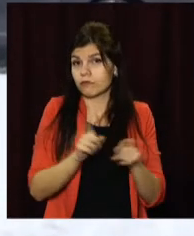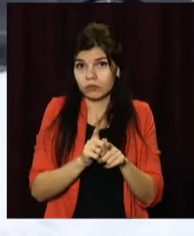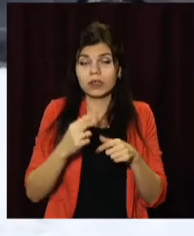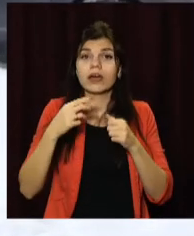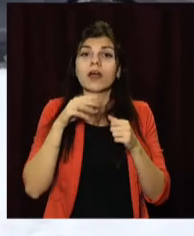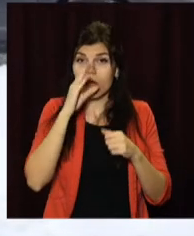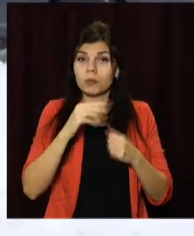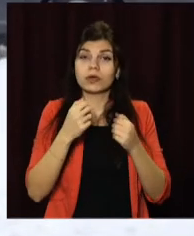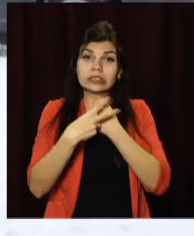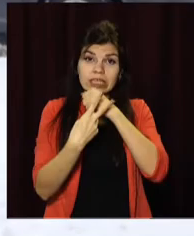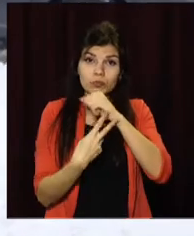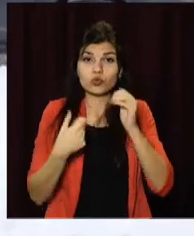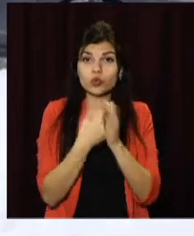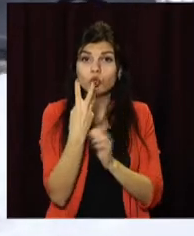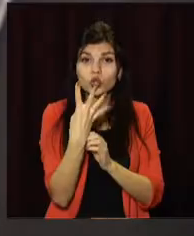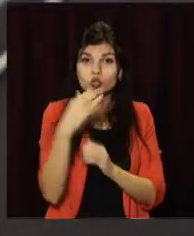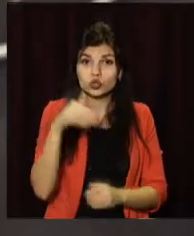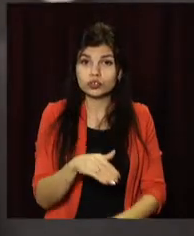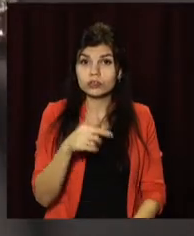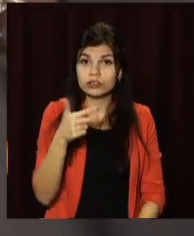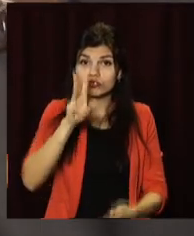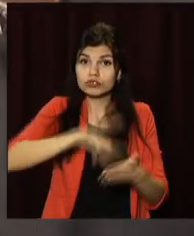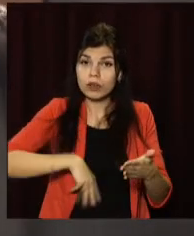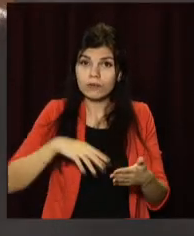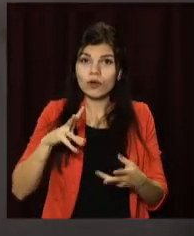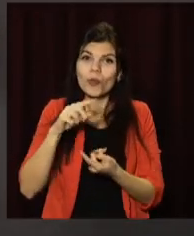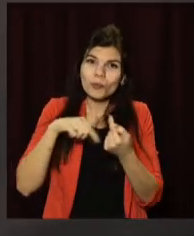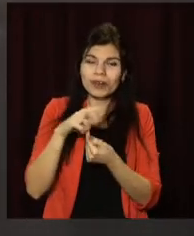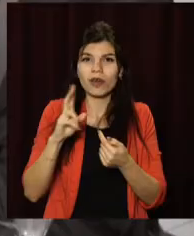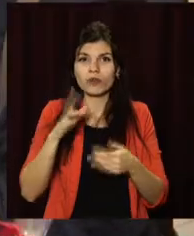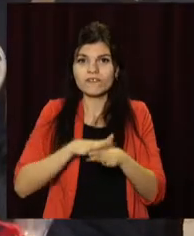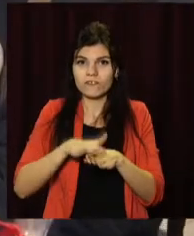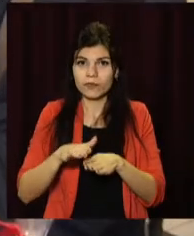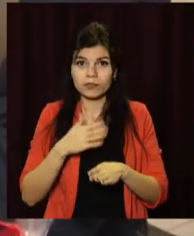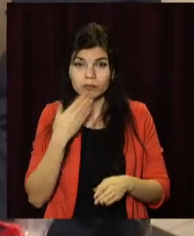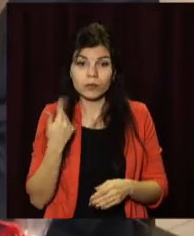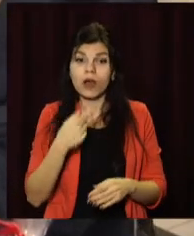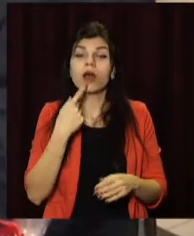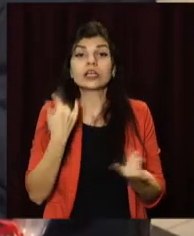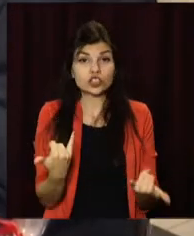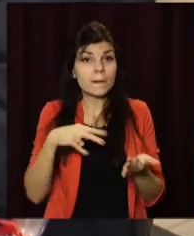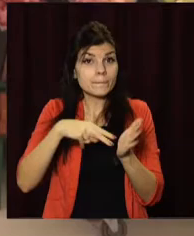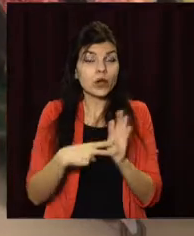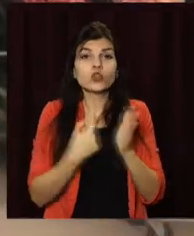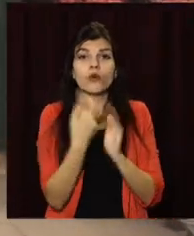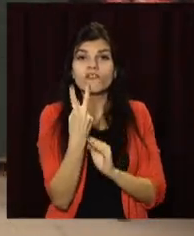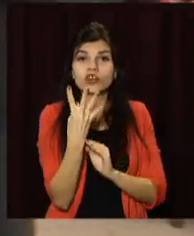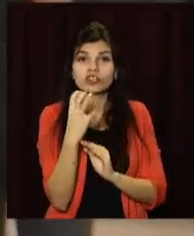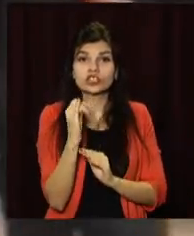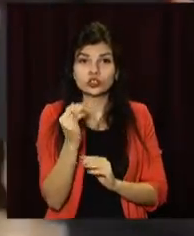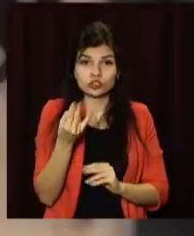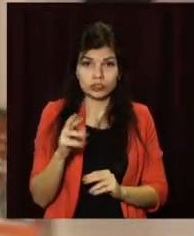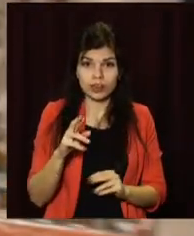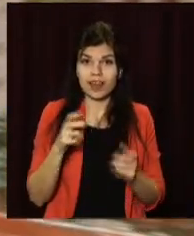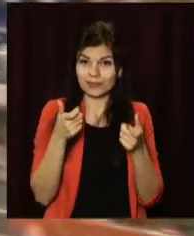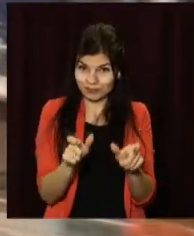тисяч гривень. Новий локдаун з метою стримання коронавірусу по 24 січня включно. Міністр охорони здоров'я Максим Степанов